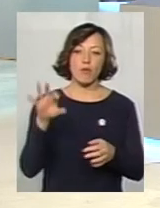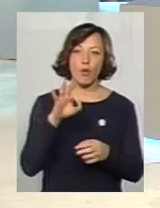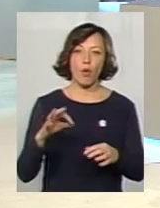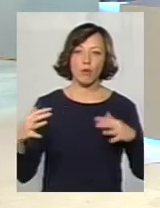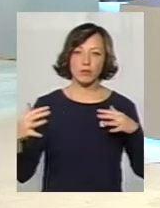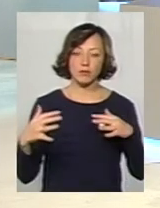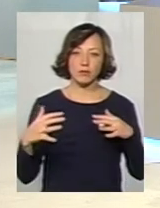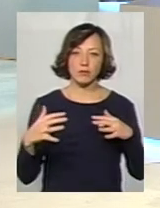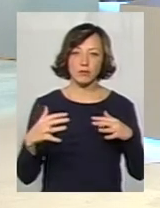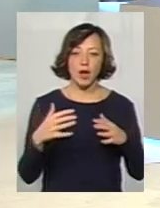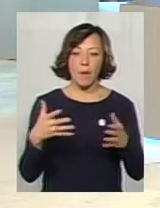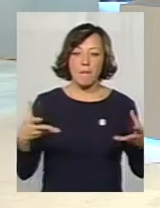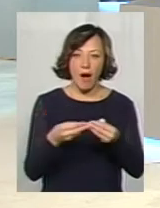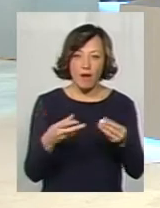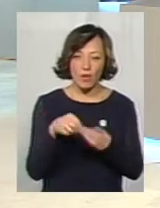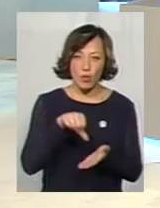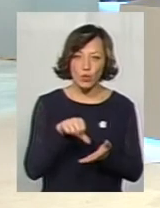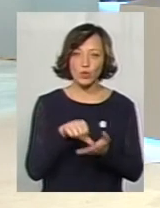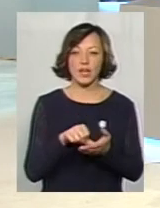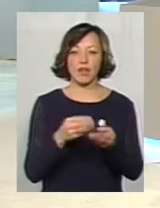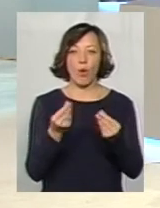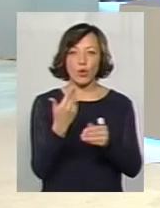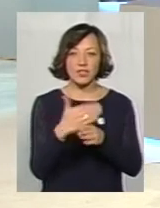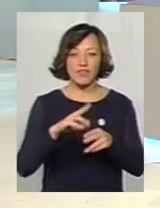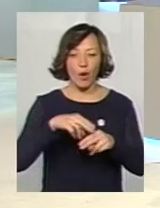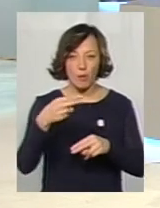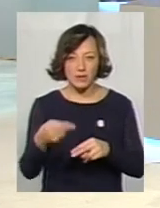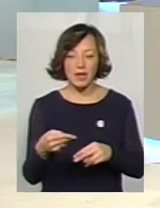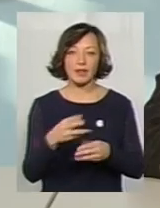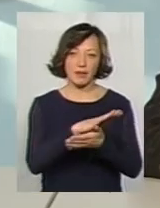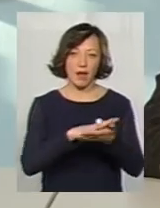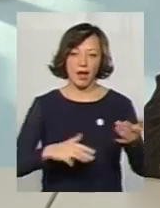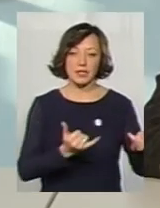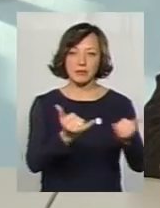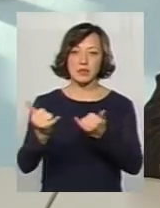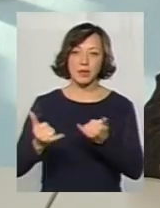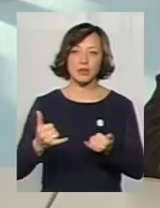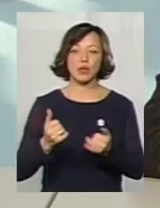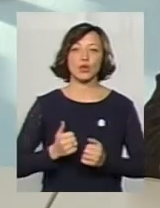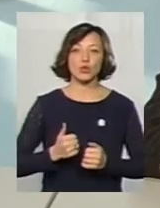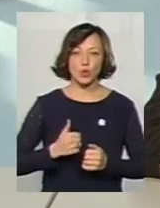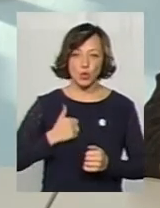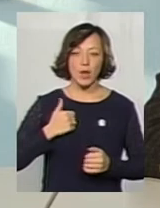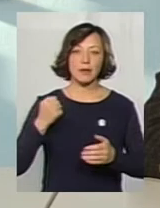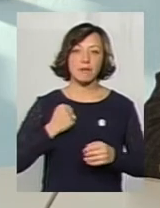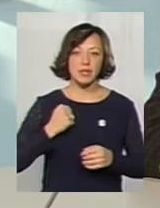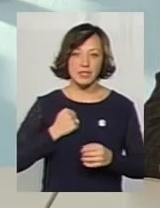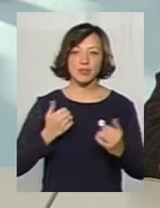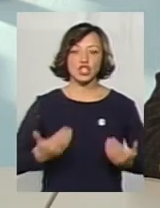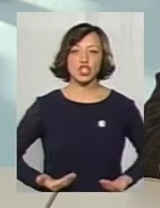від забудовників за рахунок виділення коштів на компенсацію і далі забезпечувати наших насправді достойних бійців житлом.